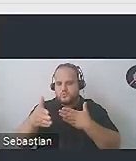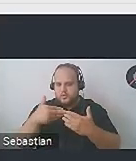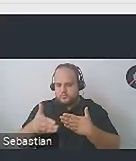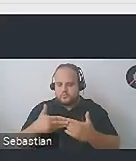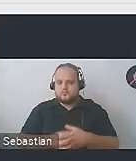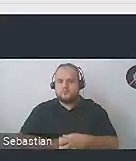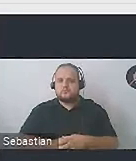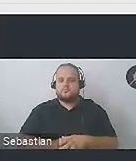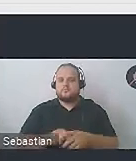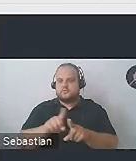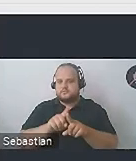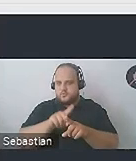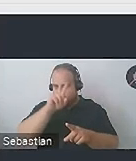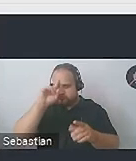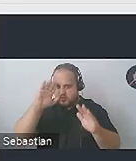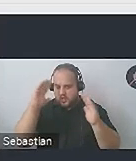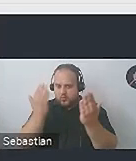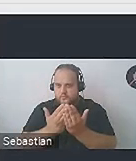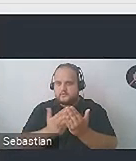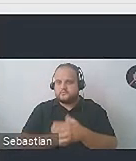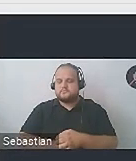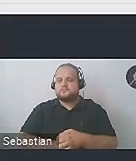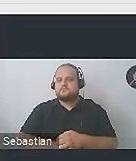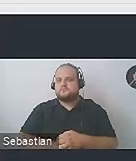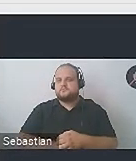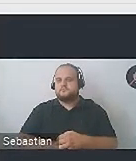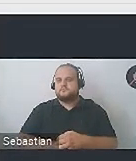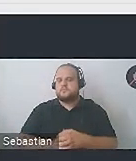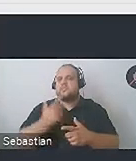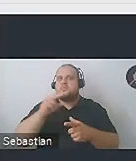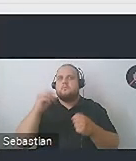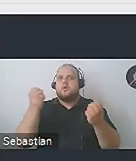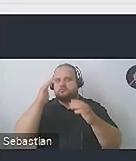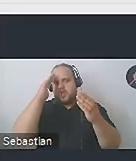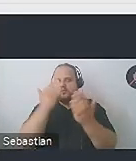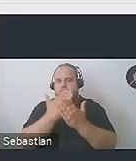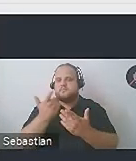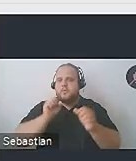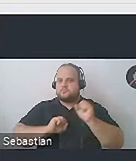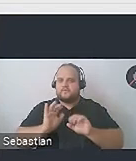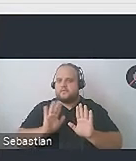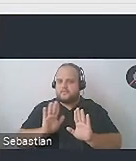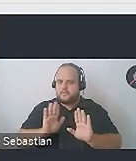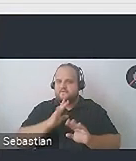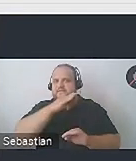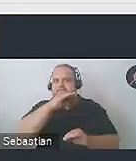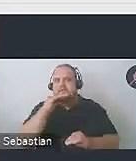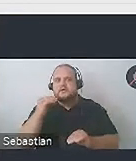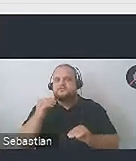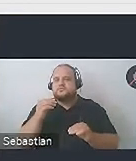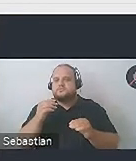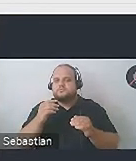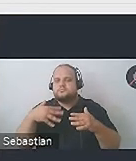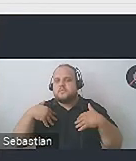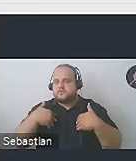osoby ze spektrum autyzmu. Nie chodzi o to, że to są osoby autentycznie na przykład bardzo niepełnosprawne intelektualnie, ale wystarczy, że ktoś jest